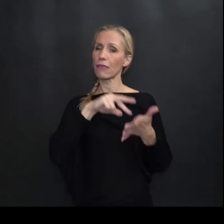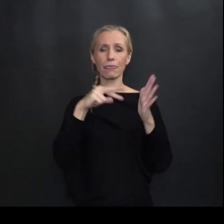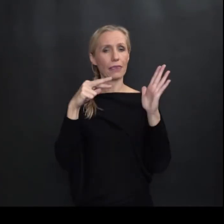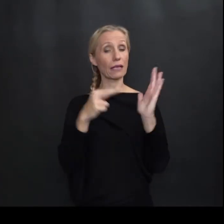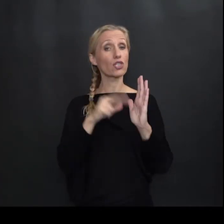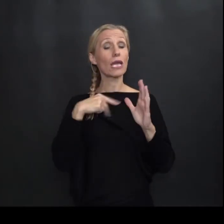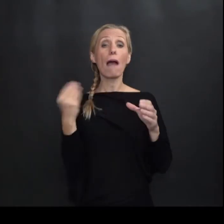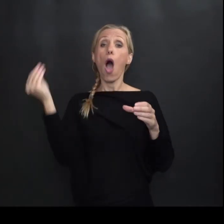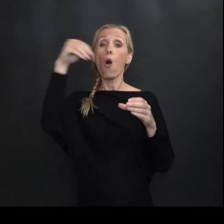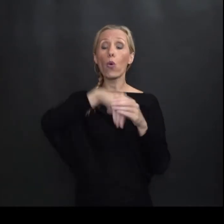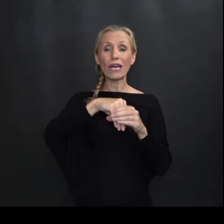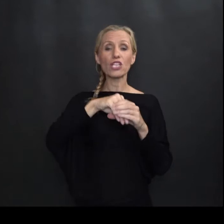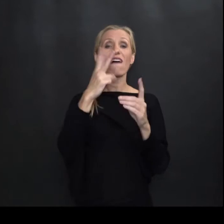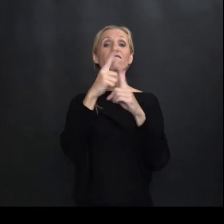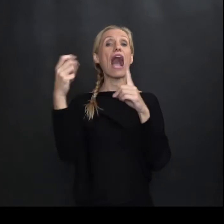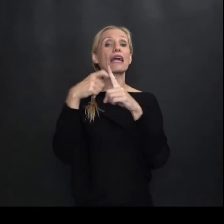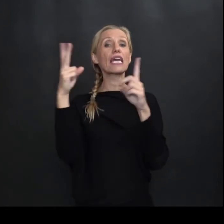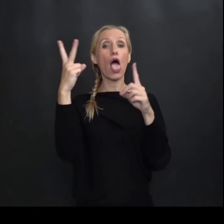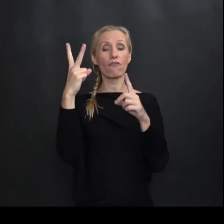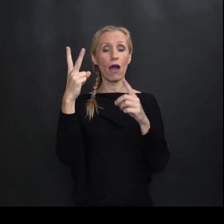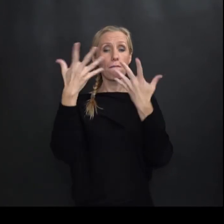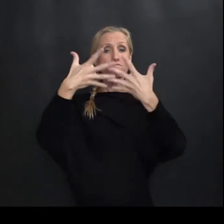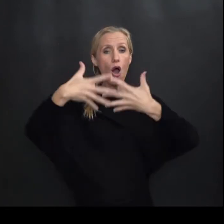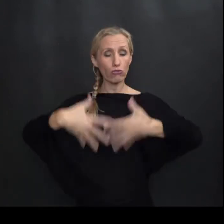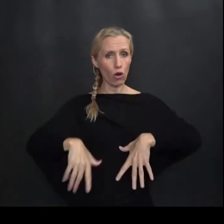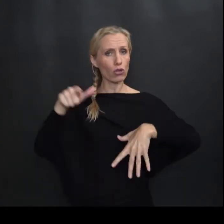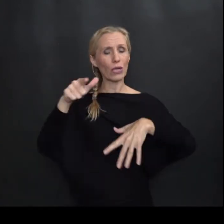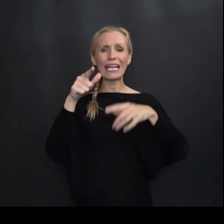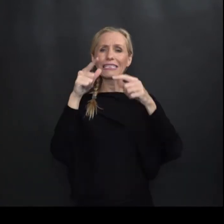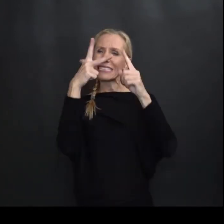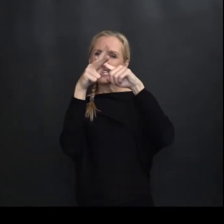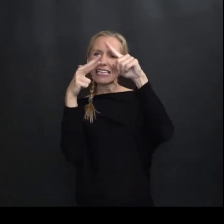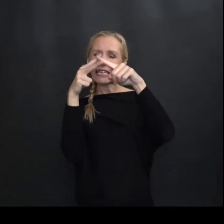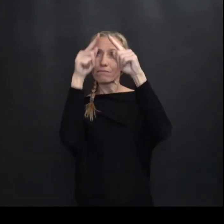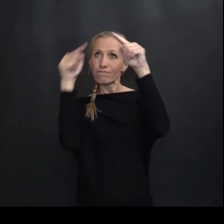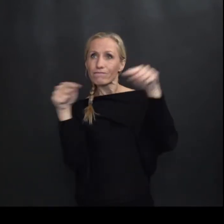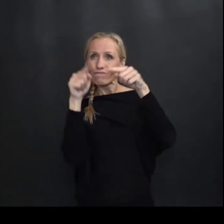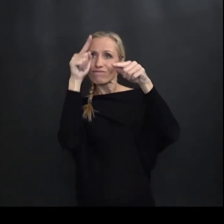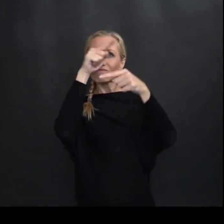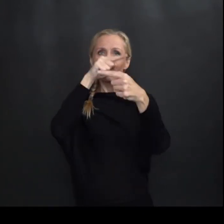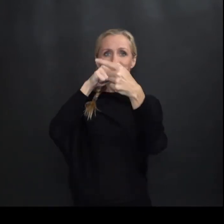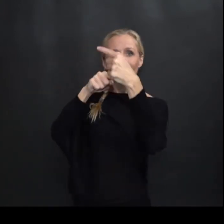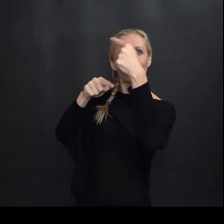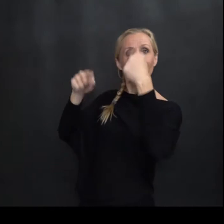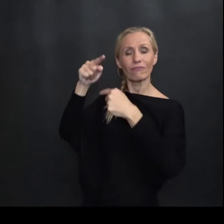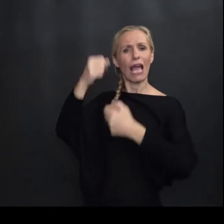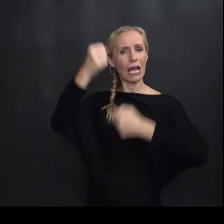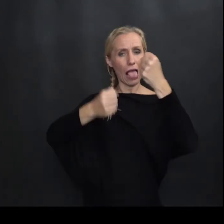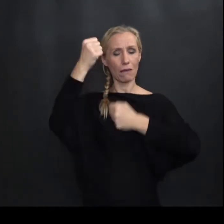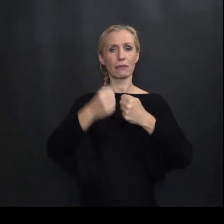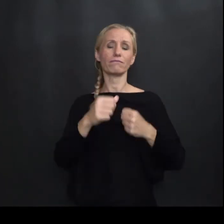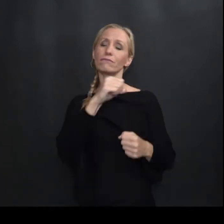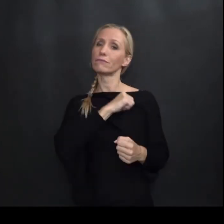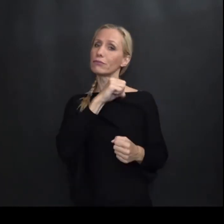Tehnički Jer ima ugrađen takozvani Vankilov motor To je onaj sa trobridnim rotacijskim